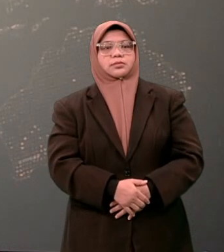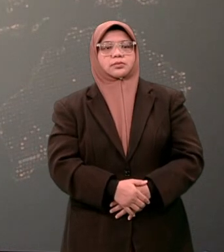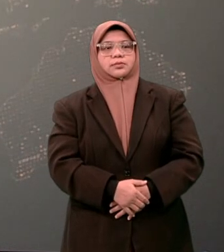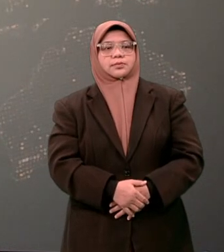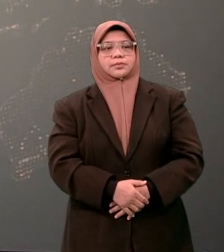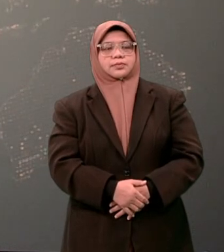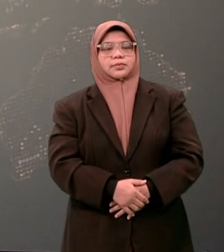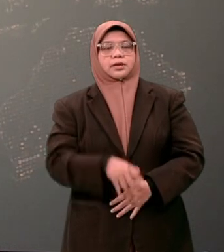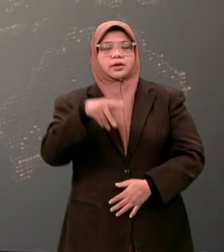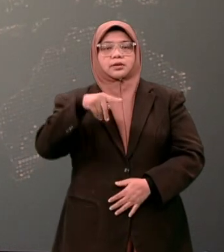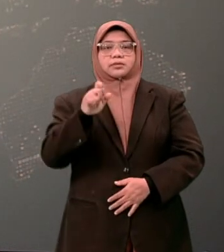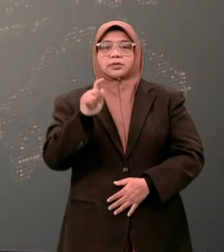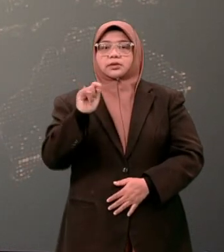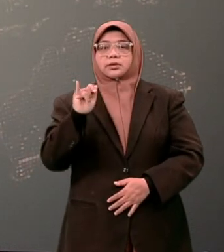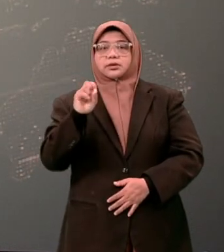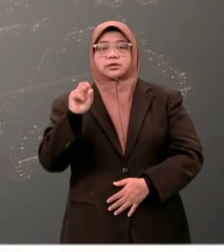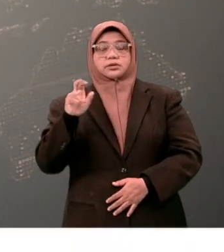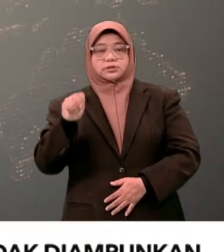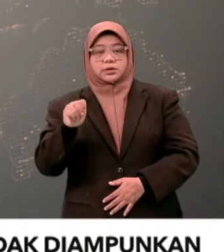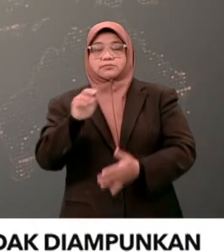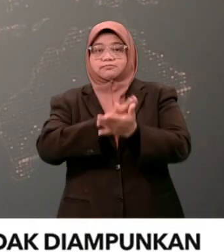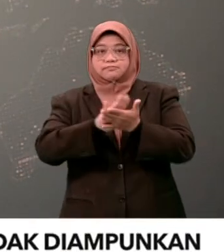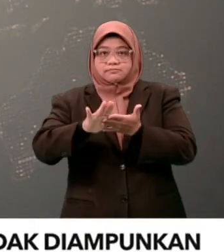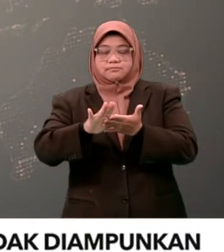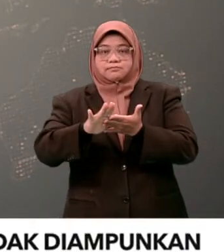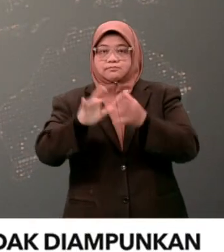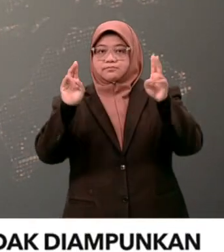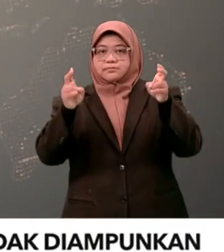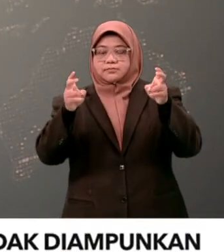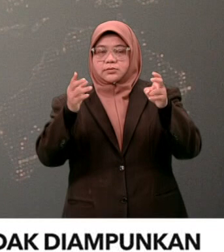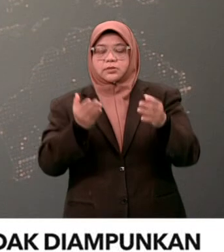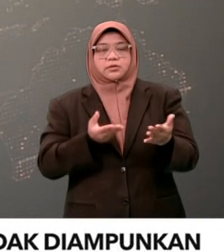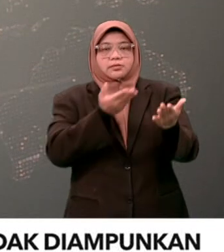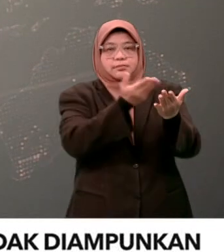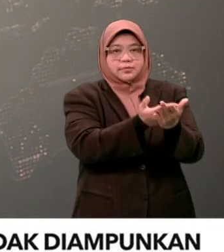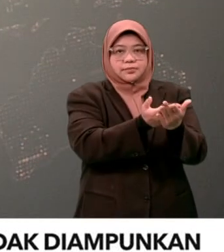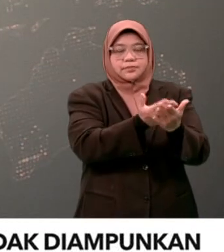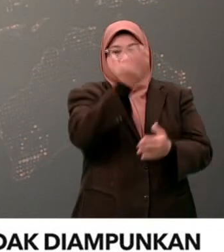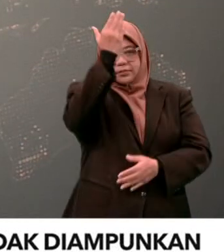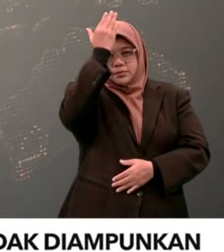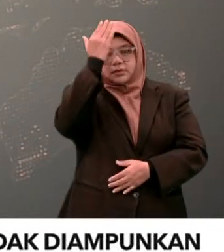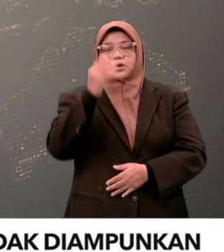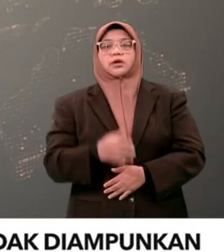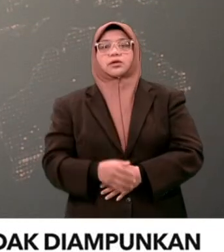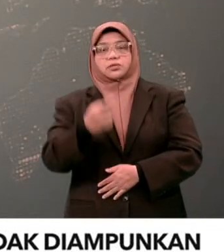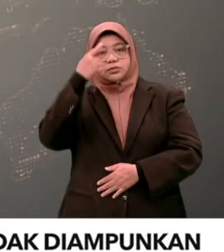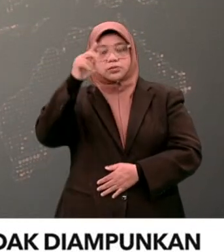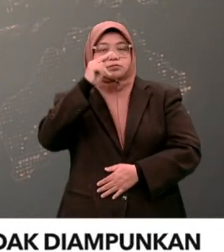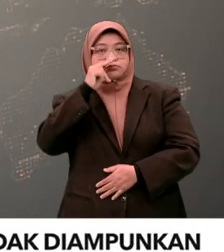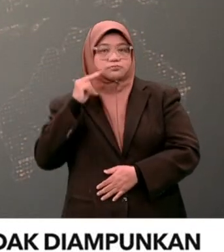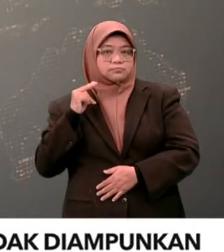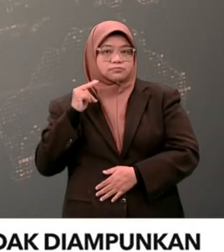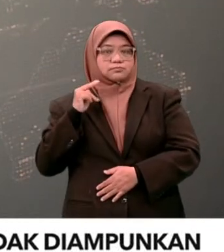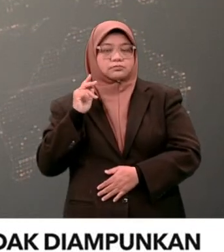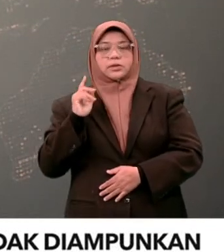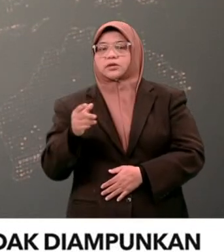Petisyen gabungan pilihan raya bersih dan adil atau bersih kepada yang dipertuan agung agar bekas Perdana Menteri Datuk Seri Najib Terazak